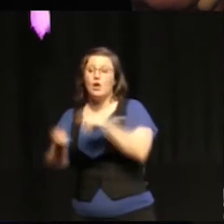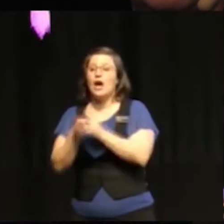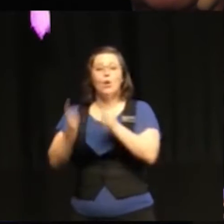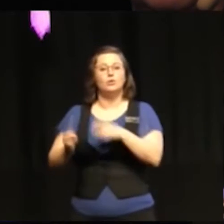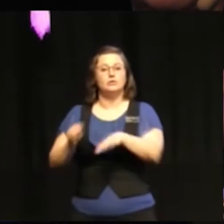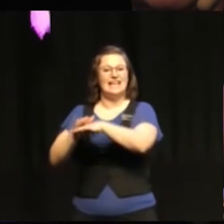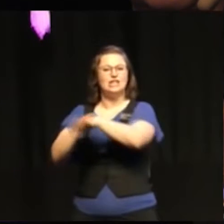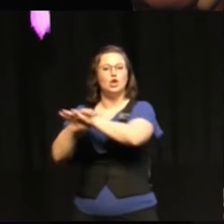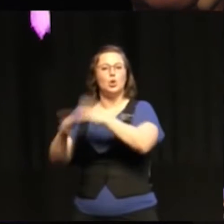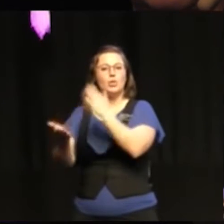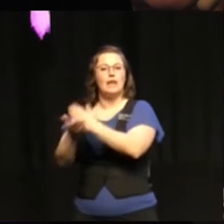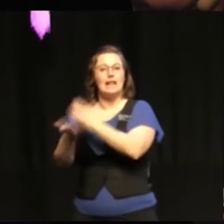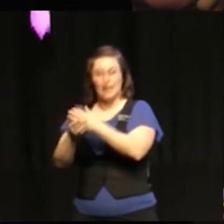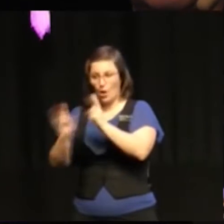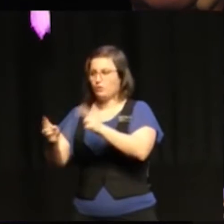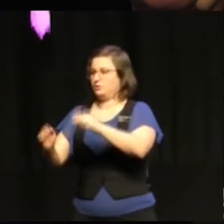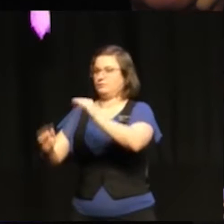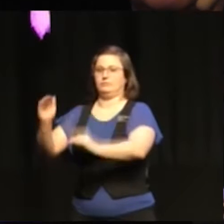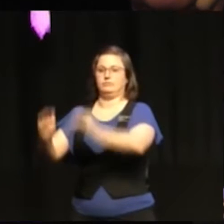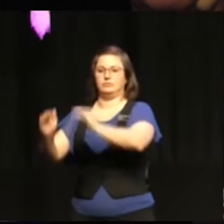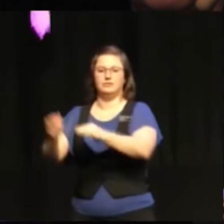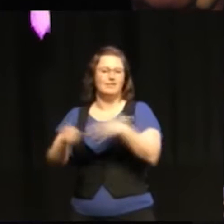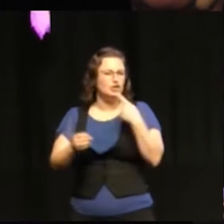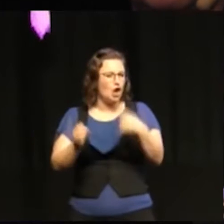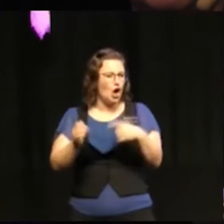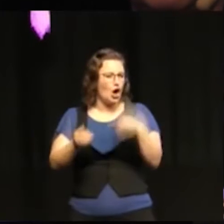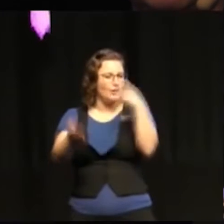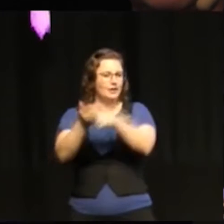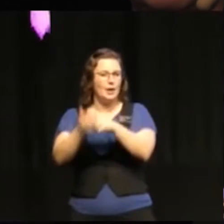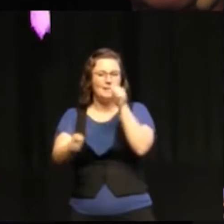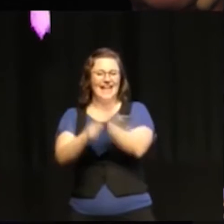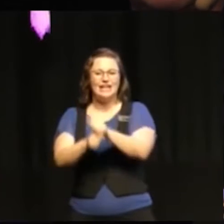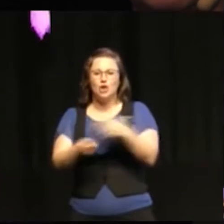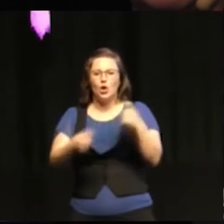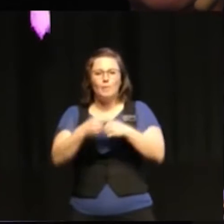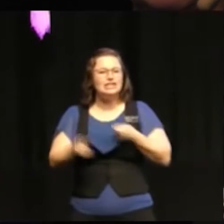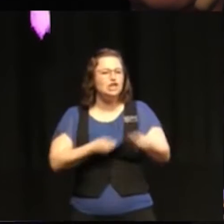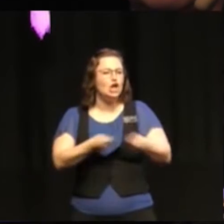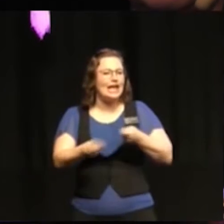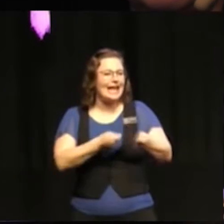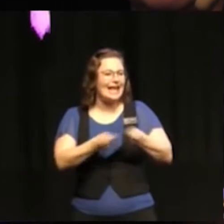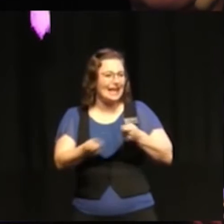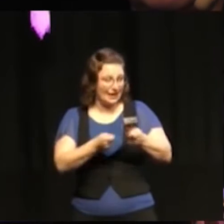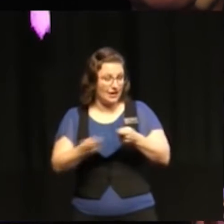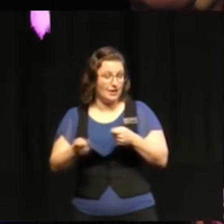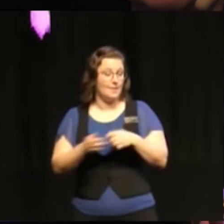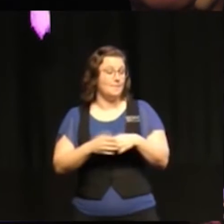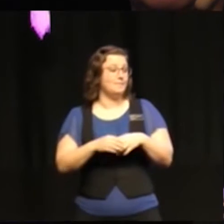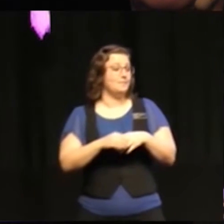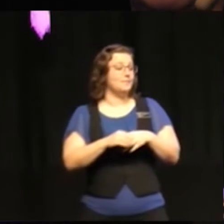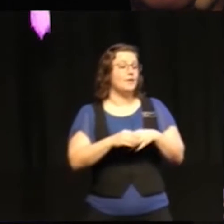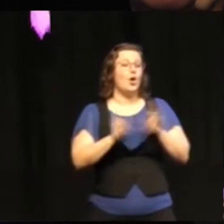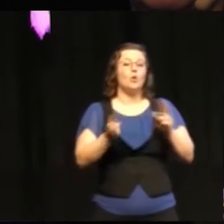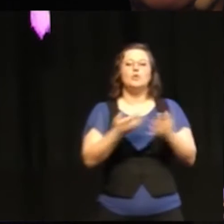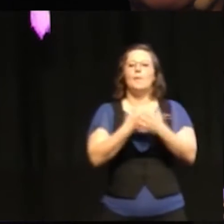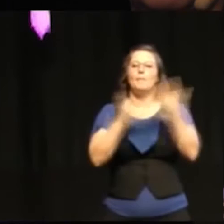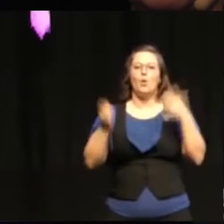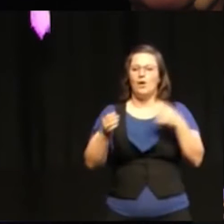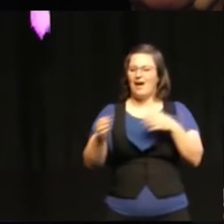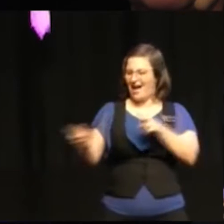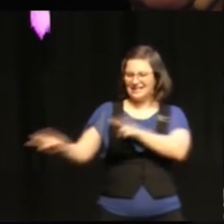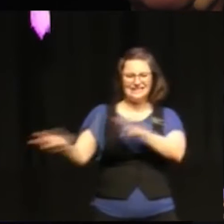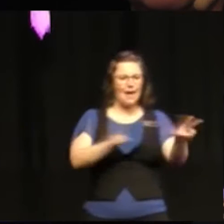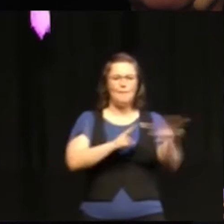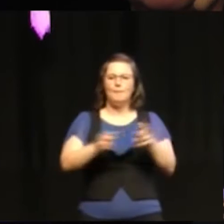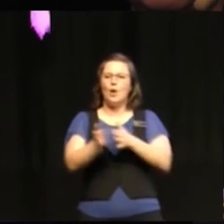rättigheter som tas upp i det här mål 16 kring governance. Så man står inför också många liknande utmaningar.